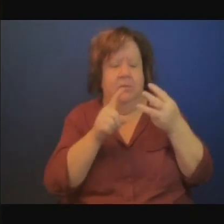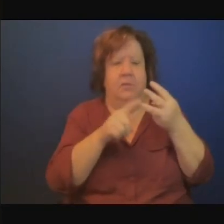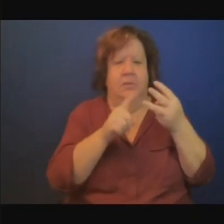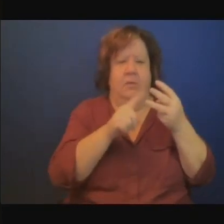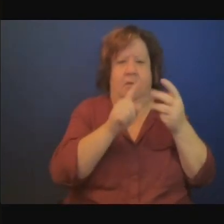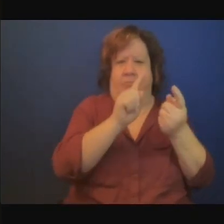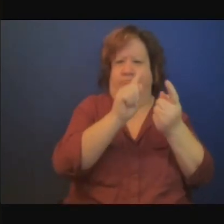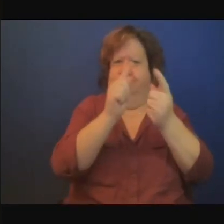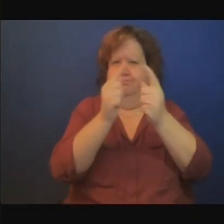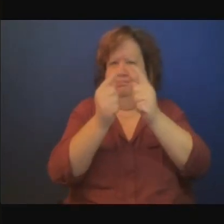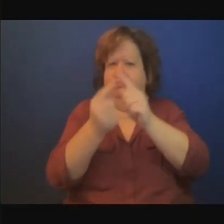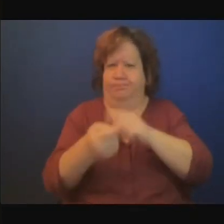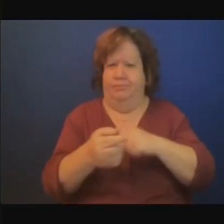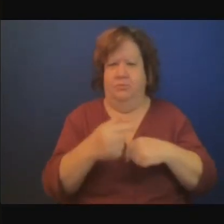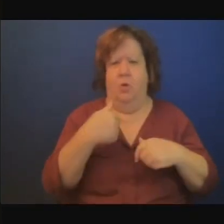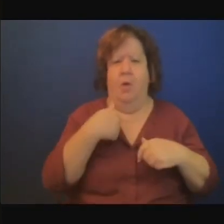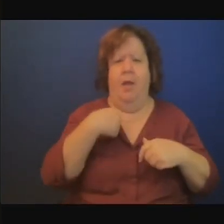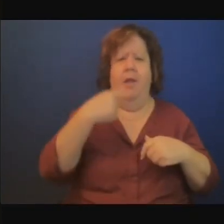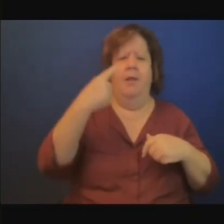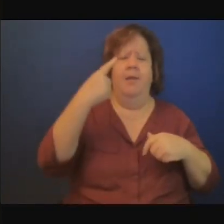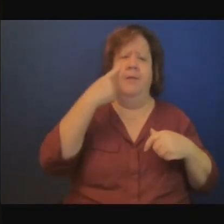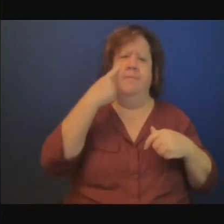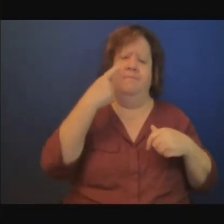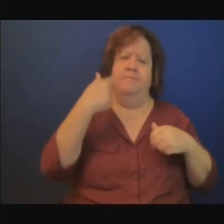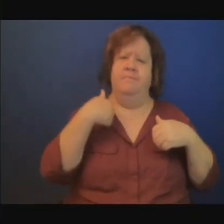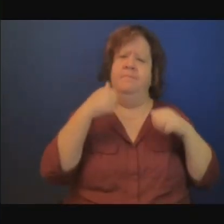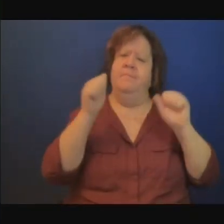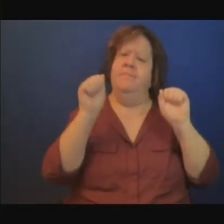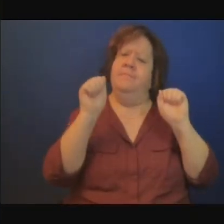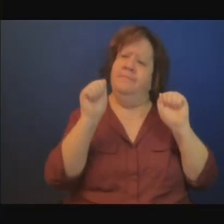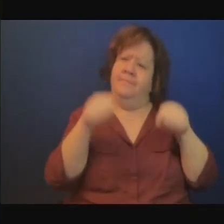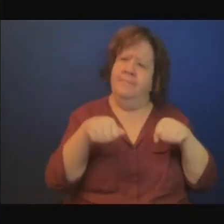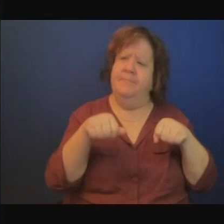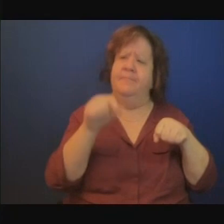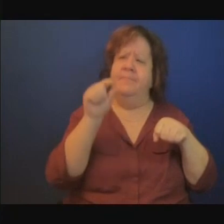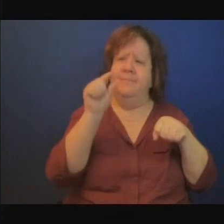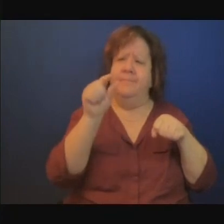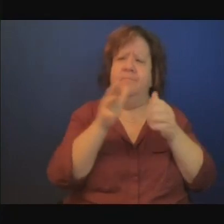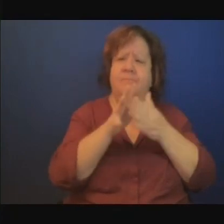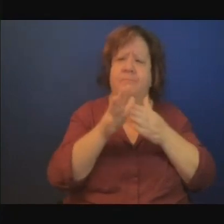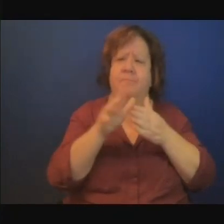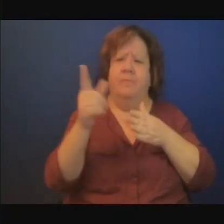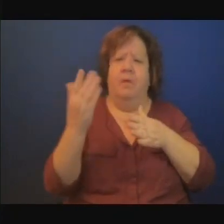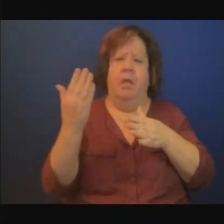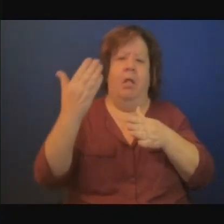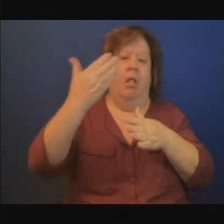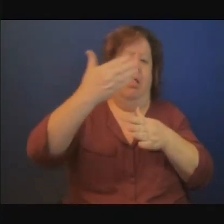parler un petit peu de ça maintenant ou est-ce que je dois attendre plus tard?